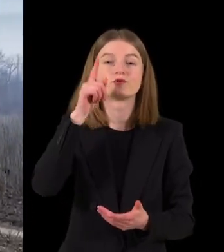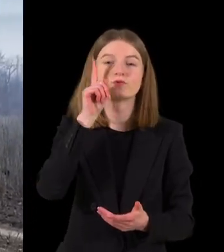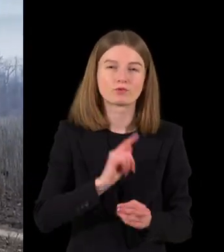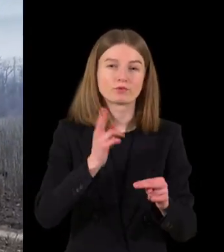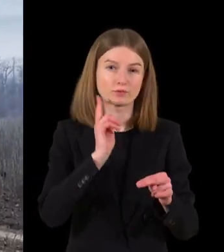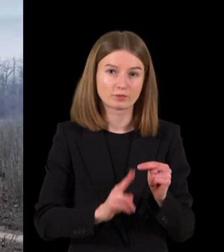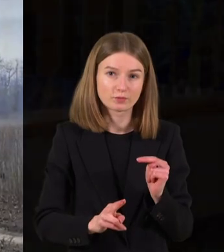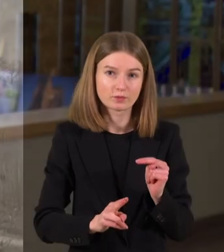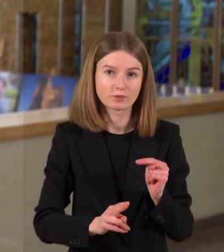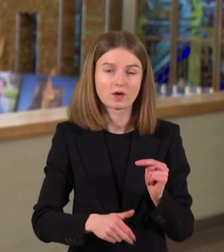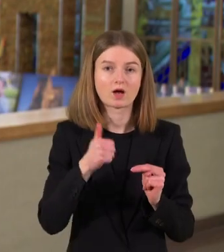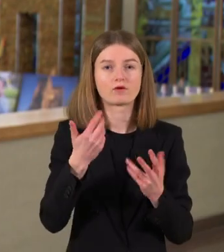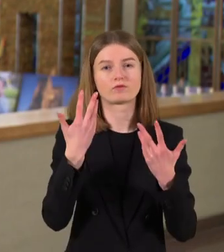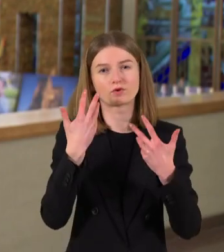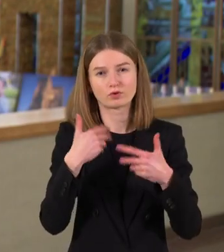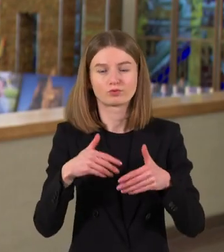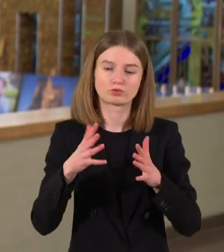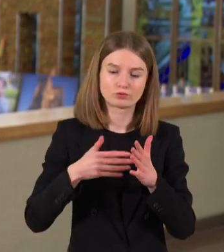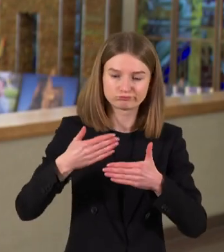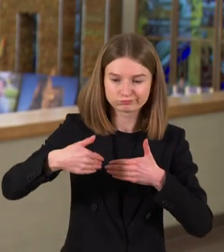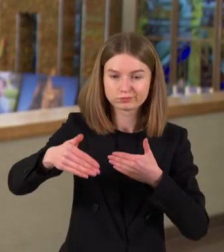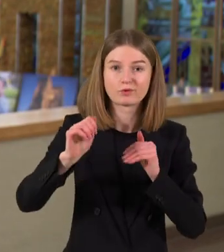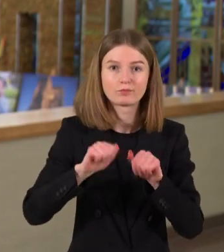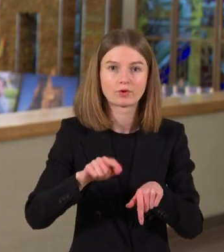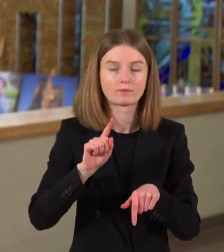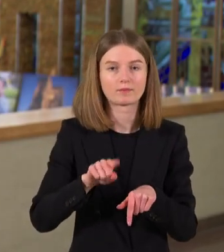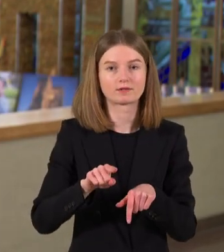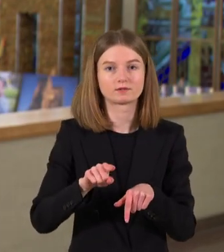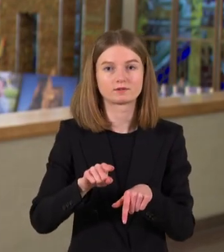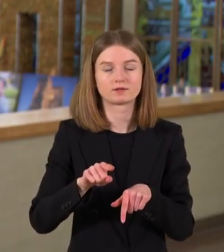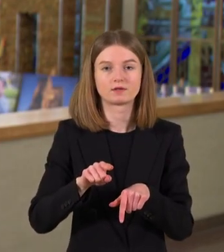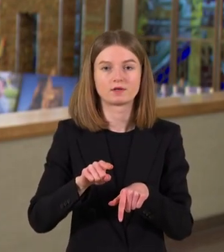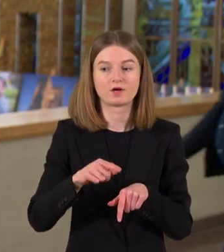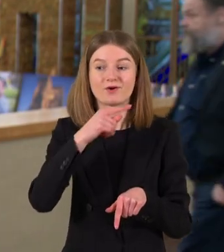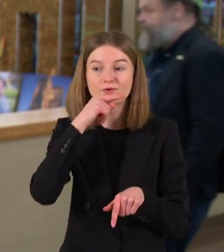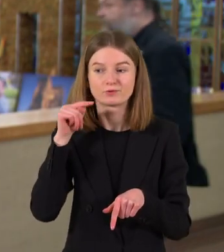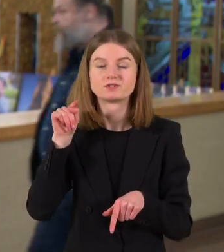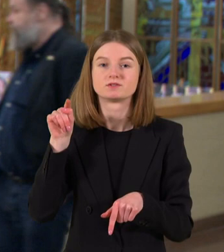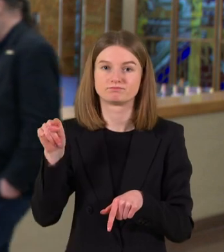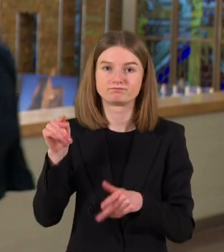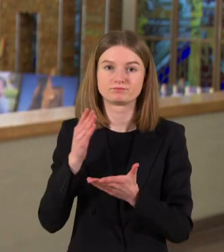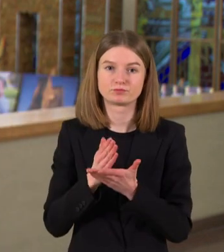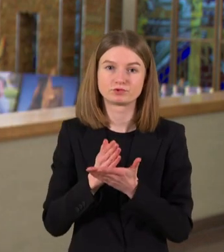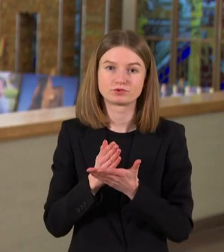pabaigti, kad jau būtų galima kažkaip detaliau. Deja, Rusija kokie būtų tokie, nu,